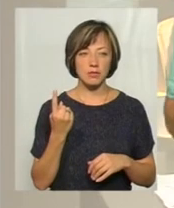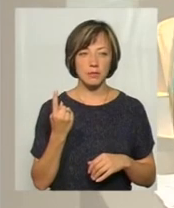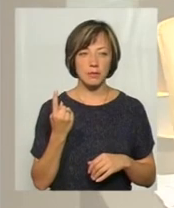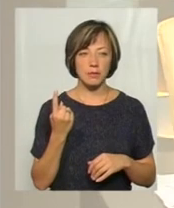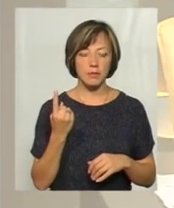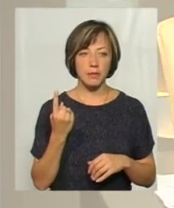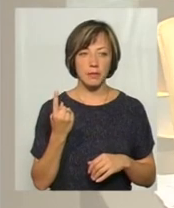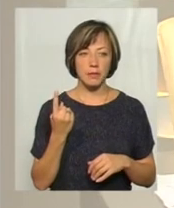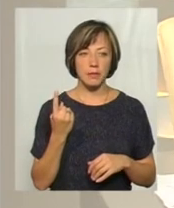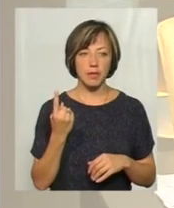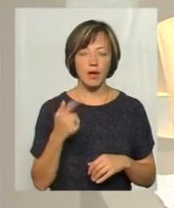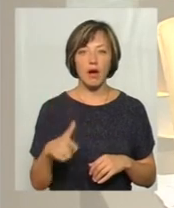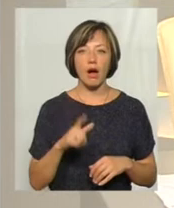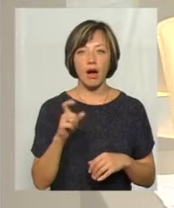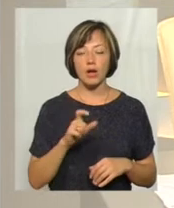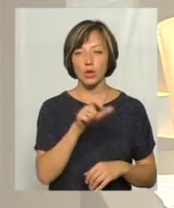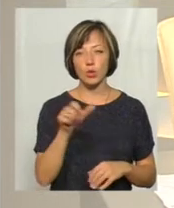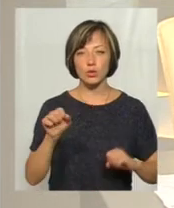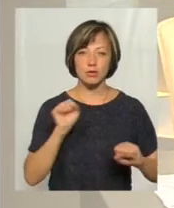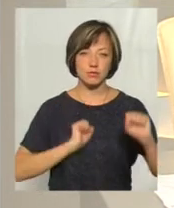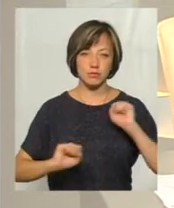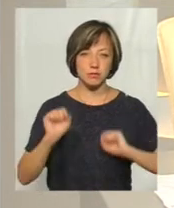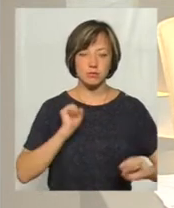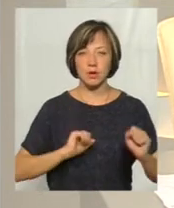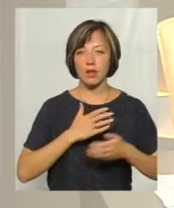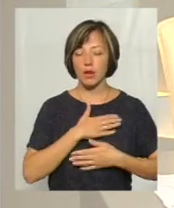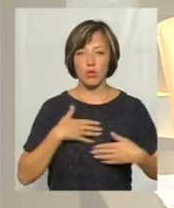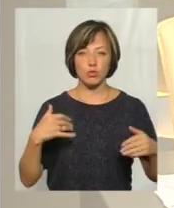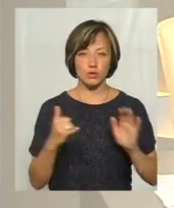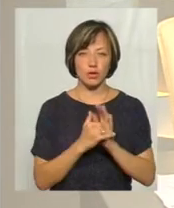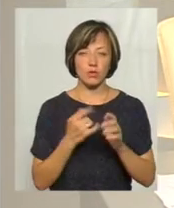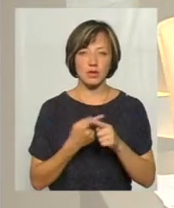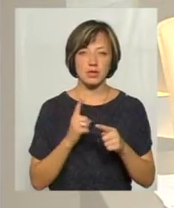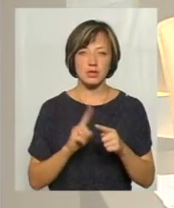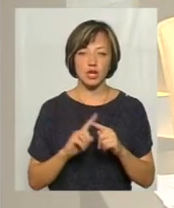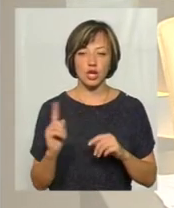газу, люди чинять спротив, не хочуть встановлювати той лічильник,